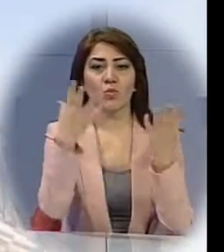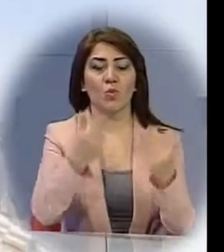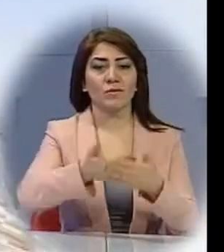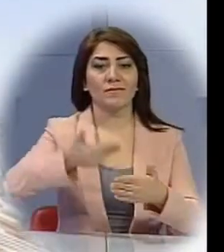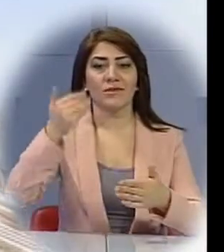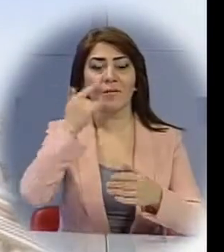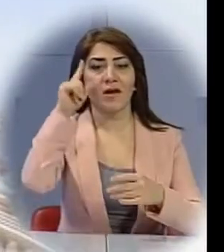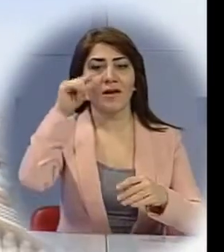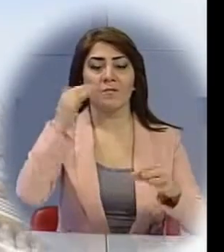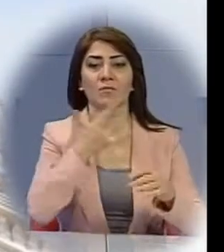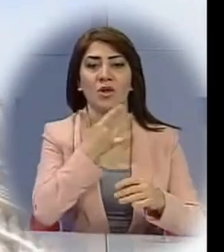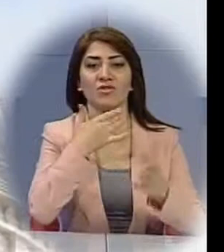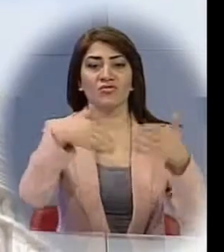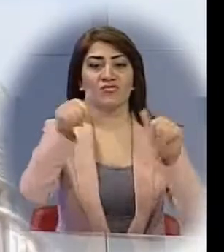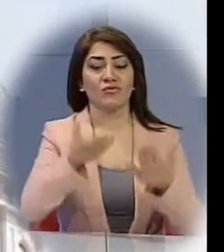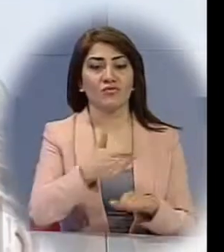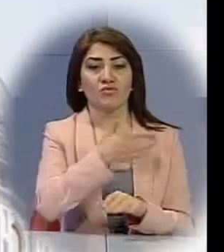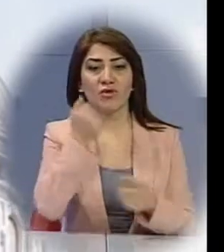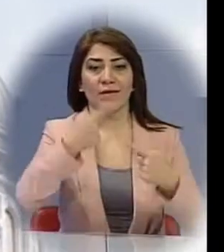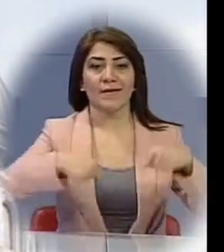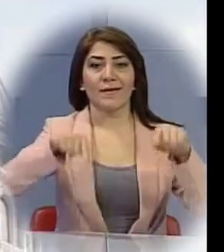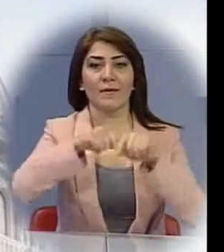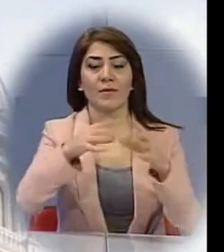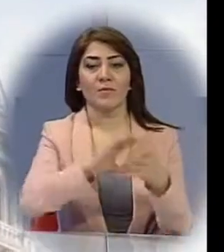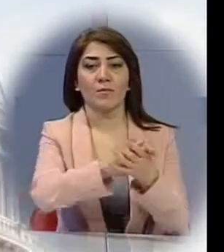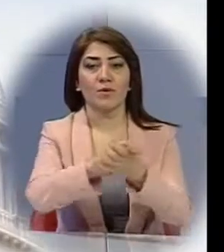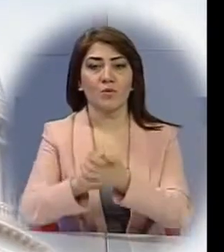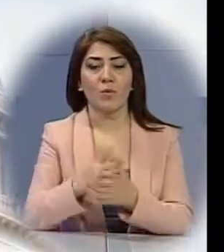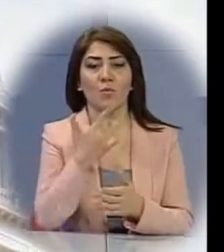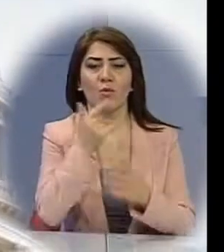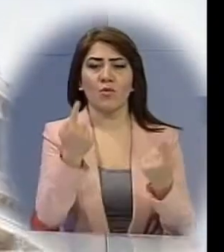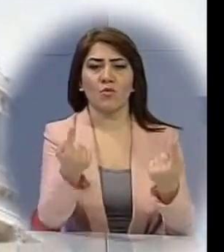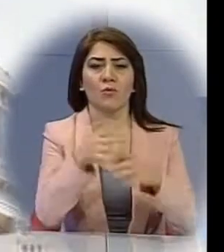ամերիկահայերի պահանջները չնդումվեն, ապա համայնքային մյությունները բողոքի